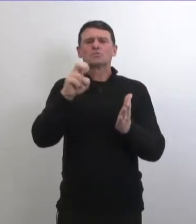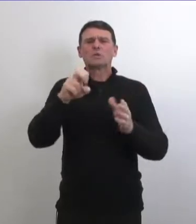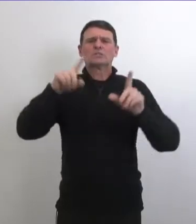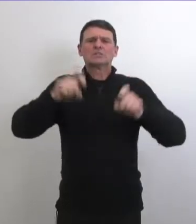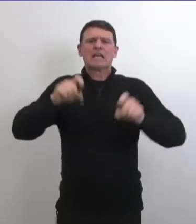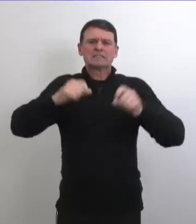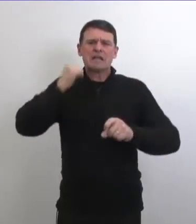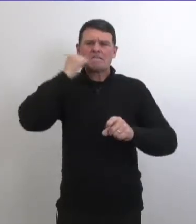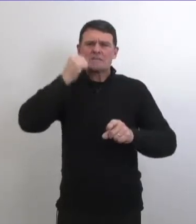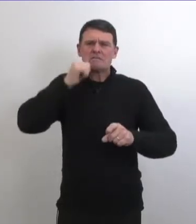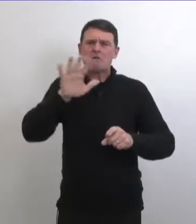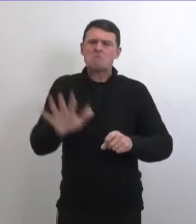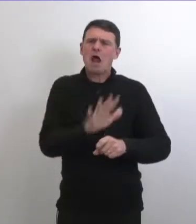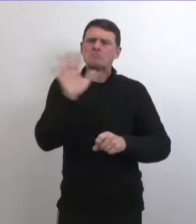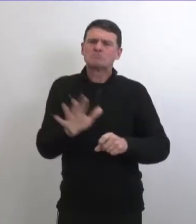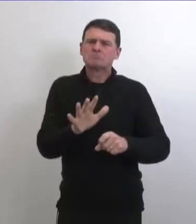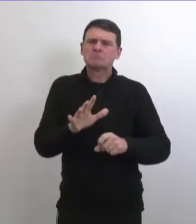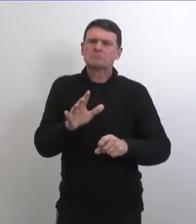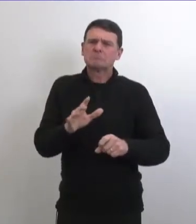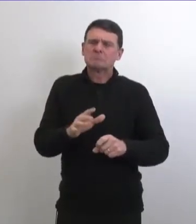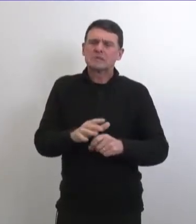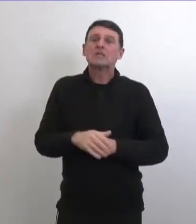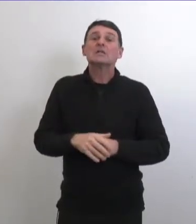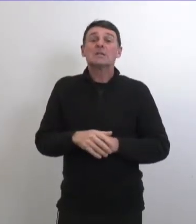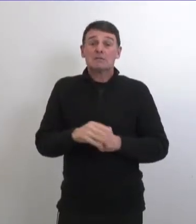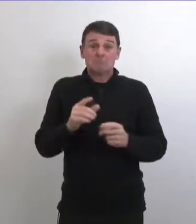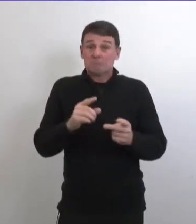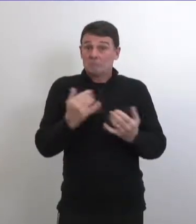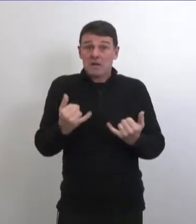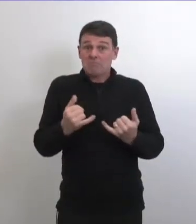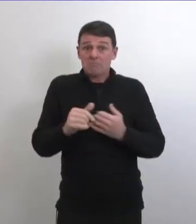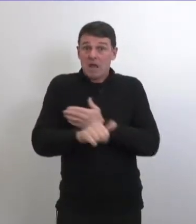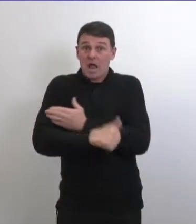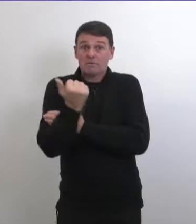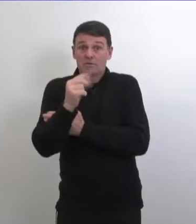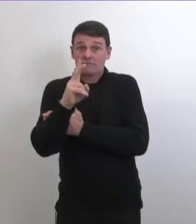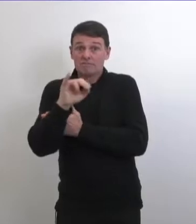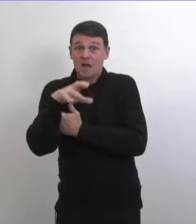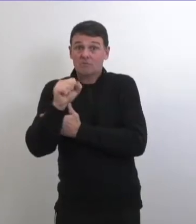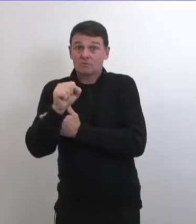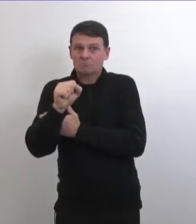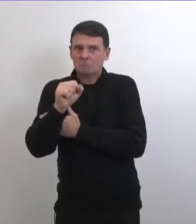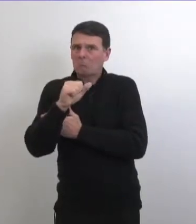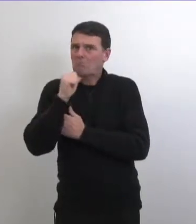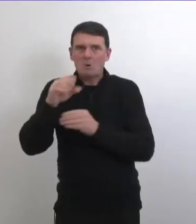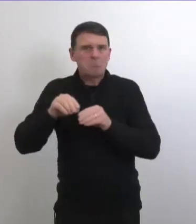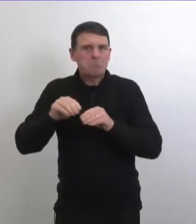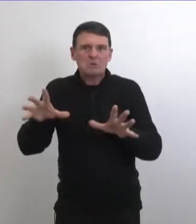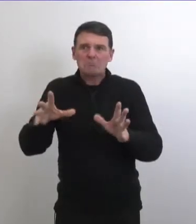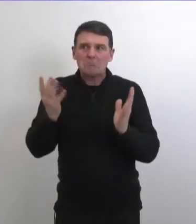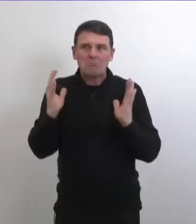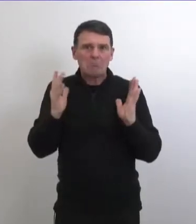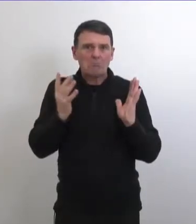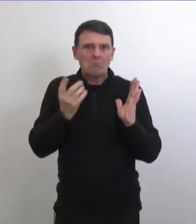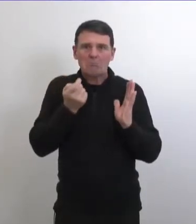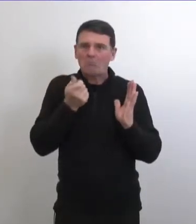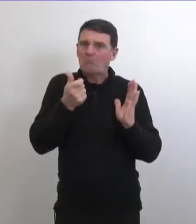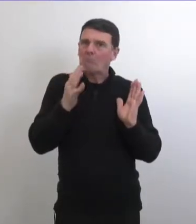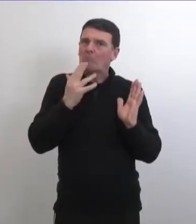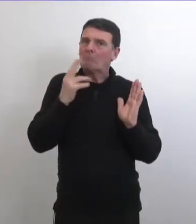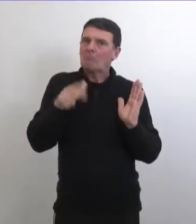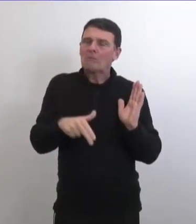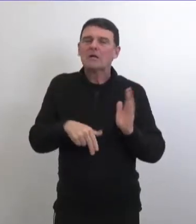tests est à peu près 20 mille 2200 tests par jour ça n pas énorme on voit pas trop d'autres virus qui